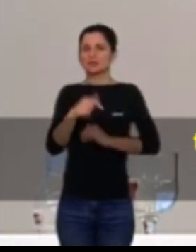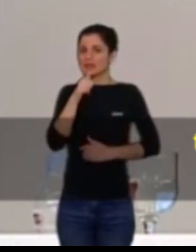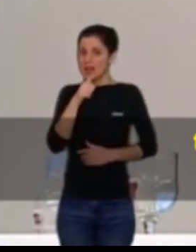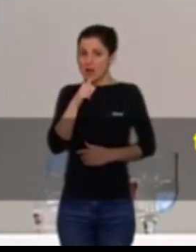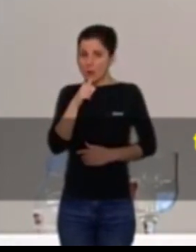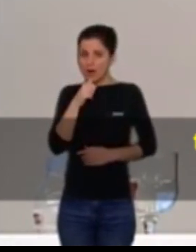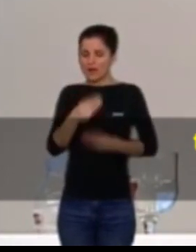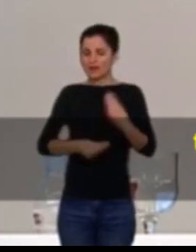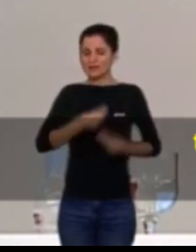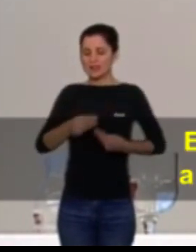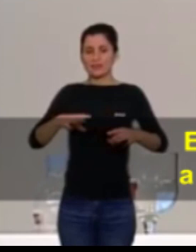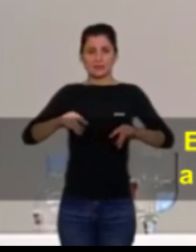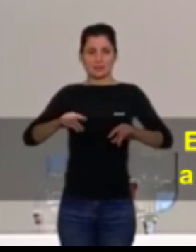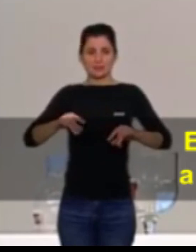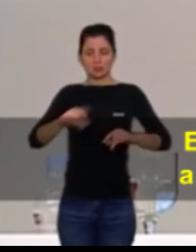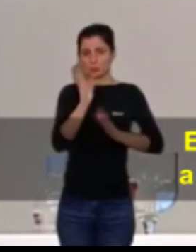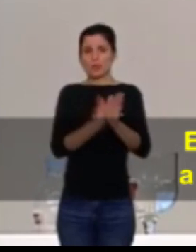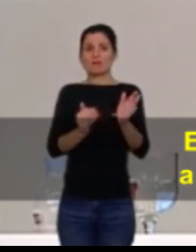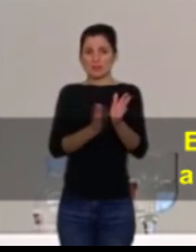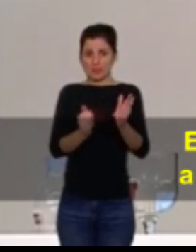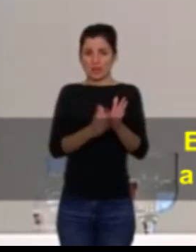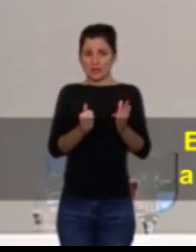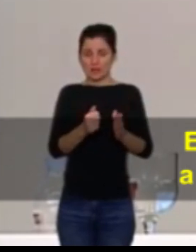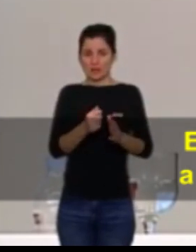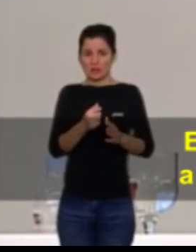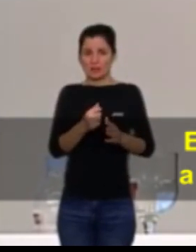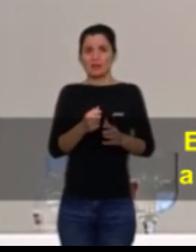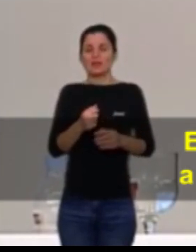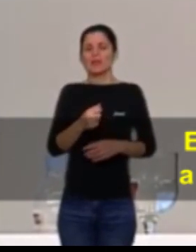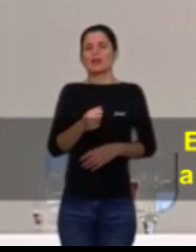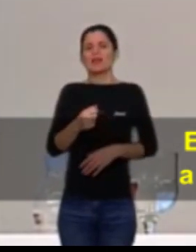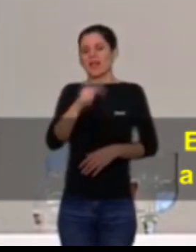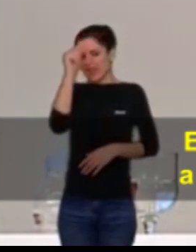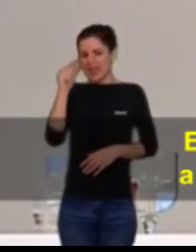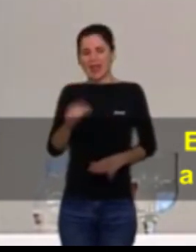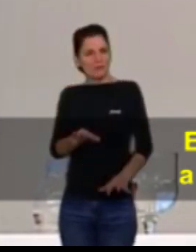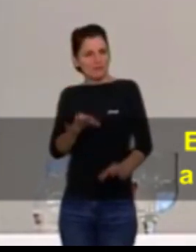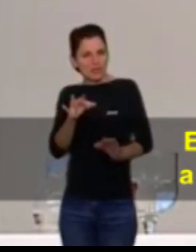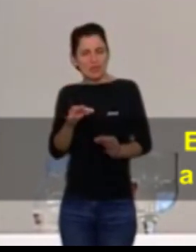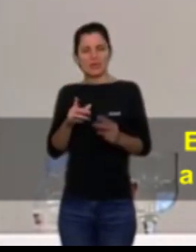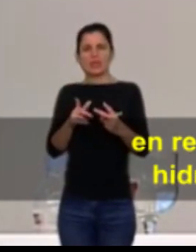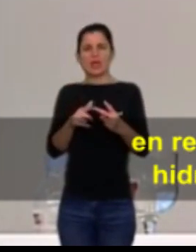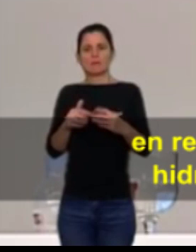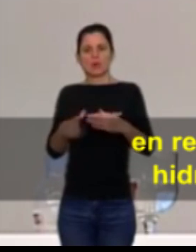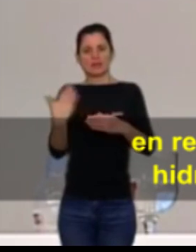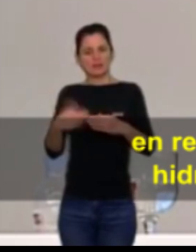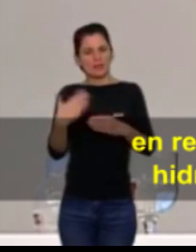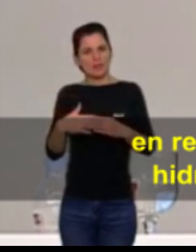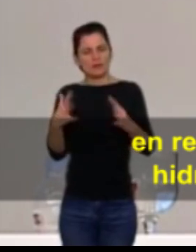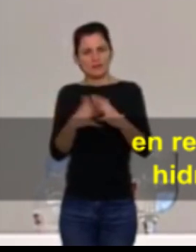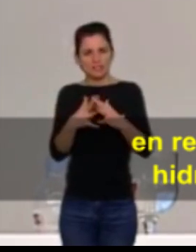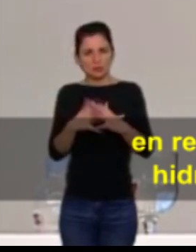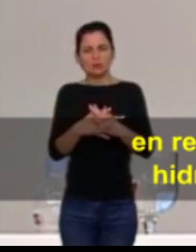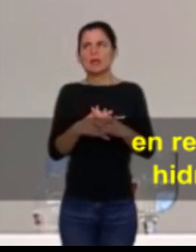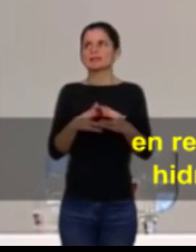fa en aquestes terres. En quant a l'eficiència, en quant a la modernització d'infraestructures, en